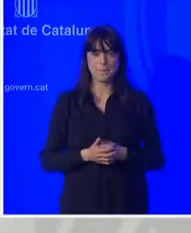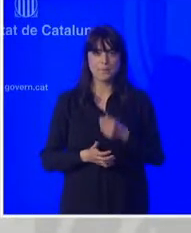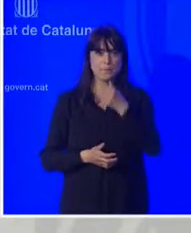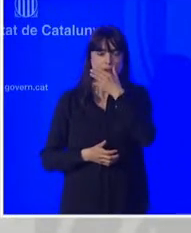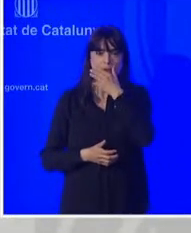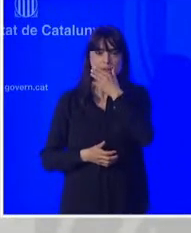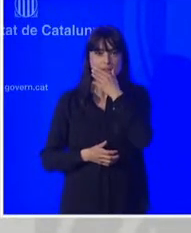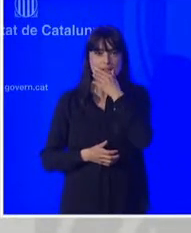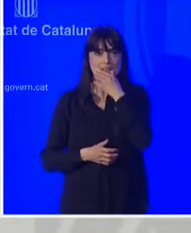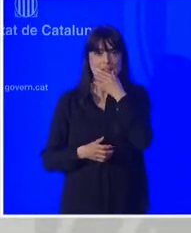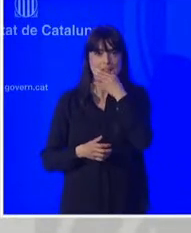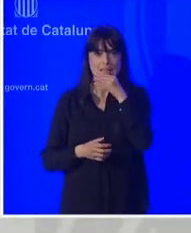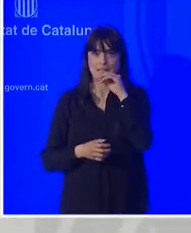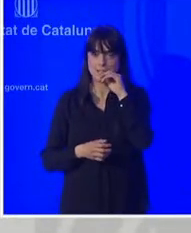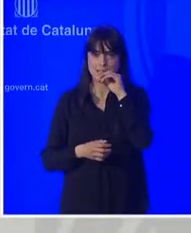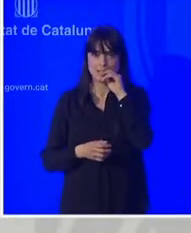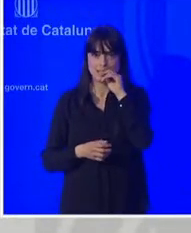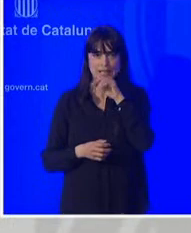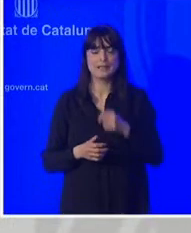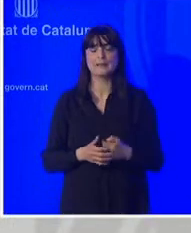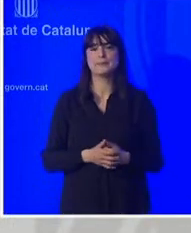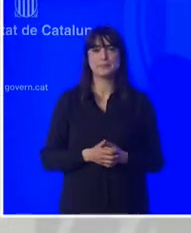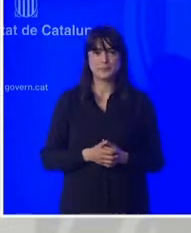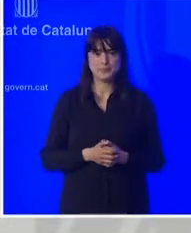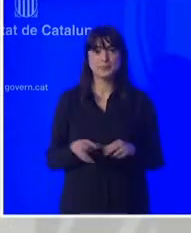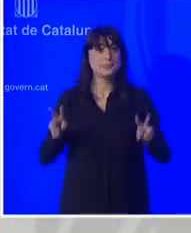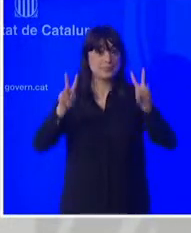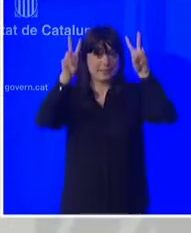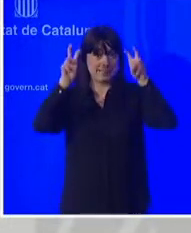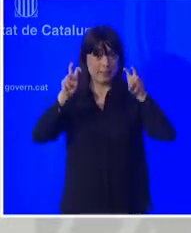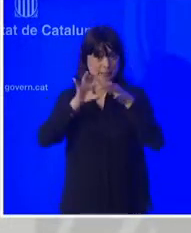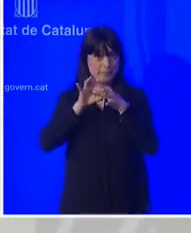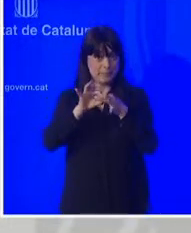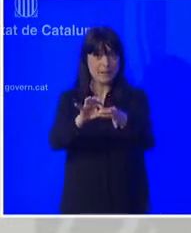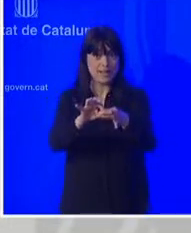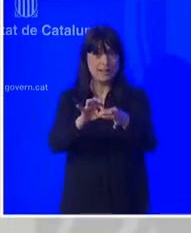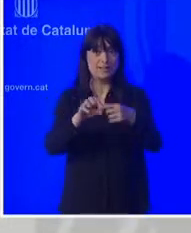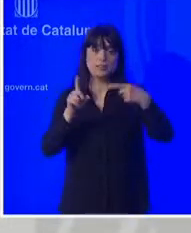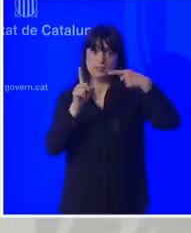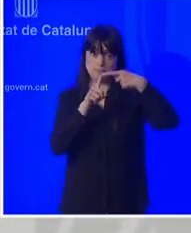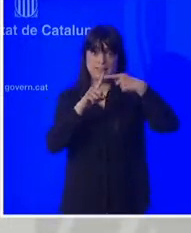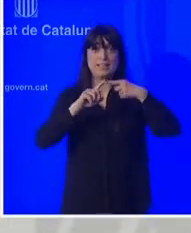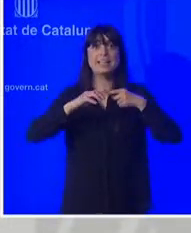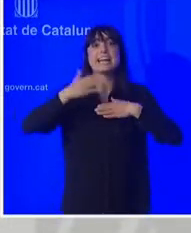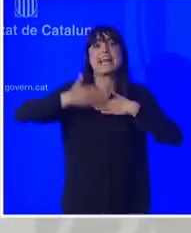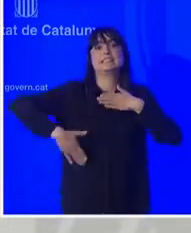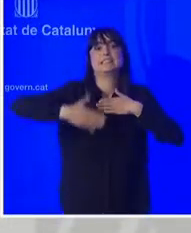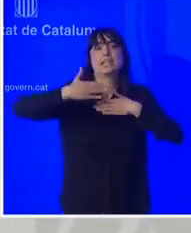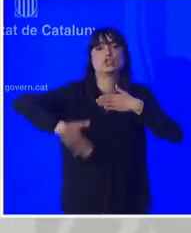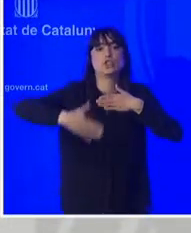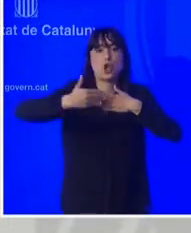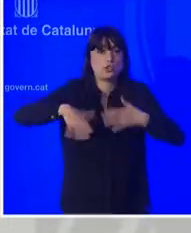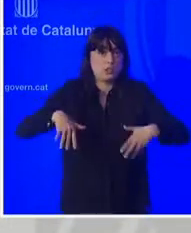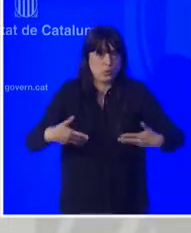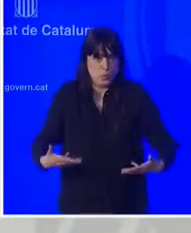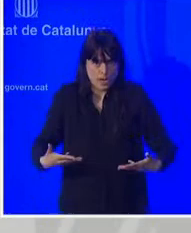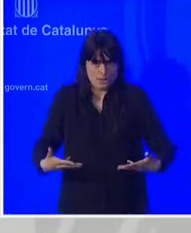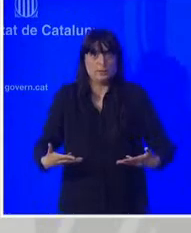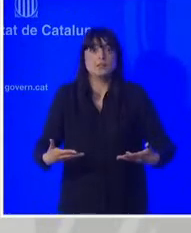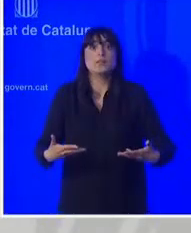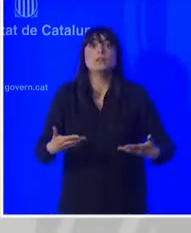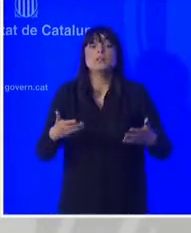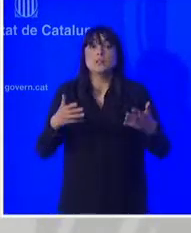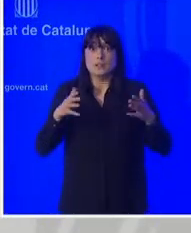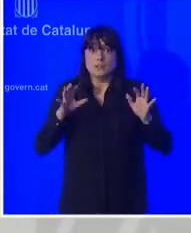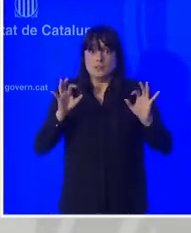Bé, pel que fa referència a les mesures que estan vigents en aquest moment doncs les mesures